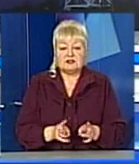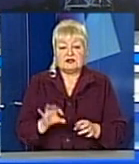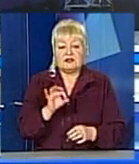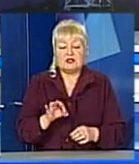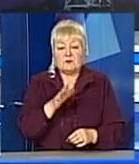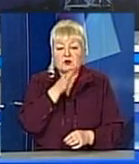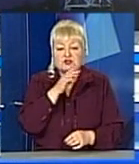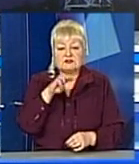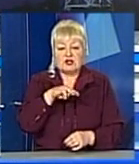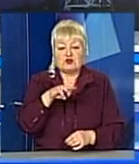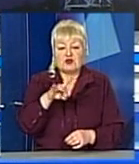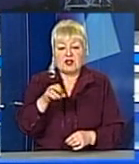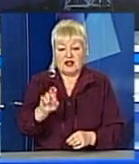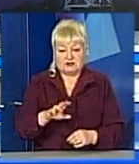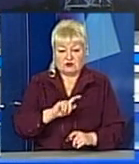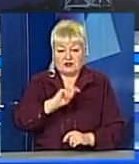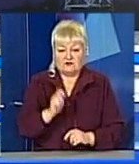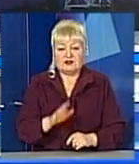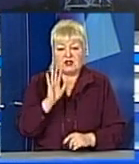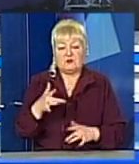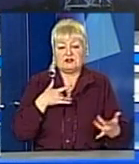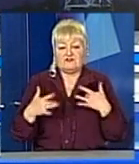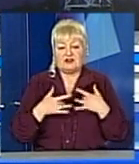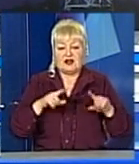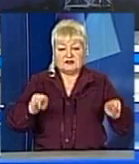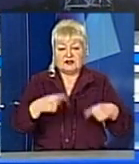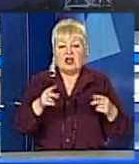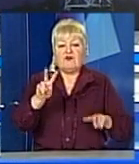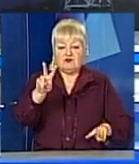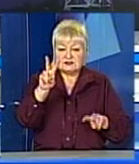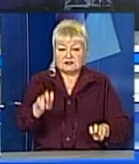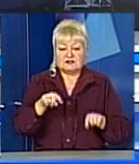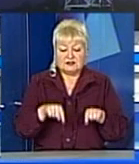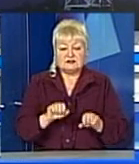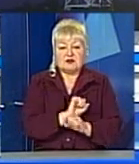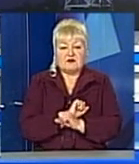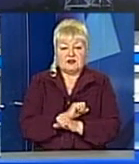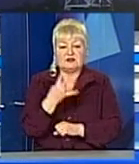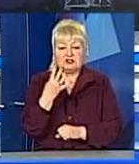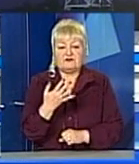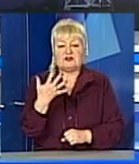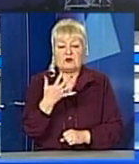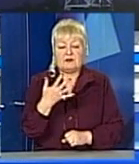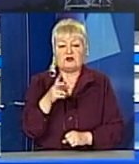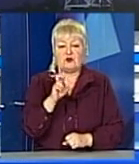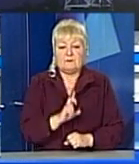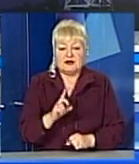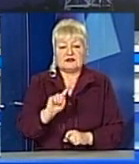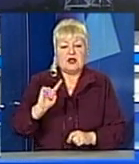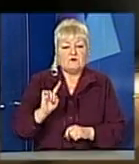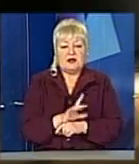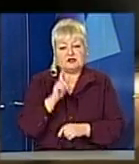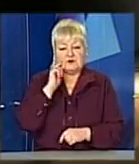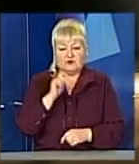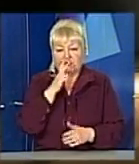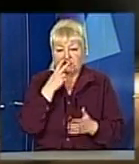Троянської війни з'явиться у Львівському театрі Воскресіння. Уже цими вихідними, 4 та 5 березня, вперше в Україні